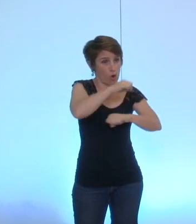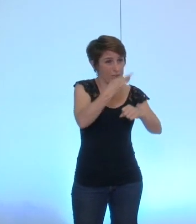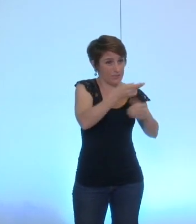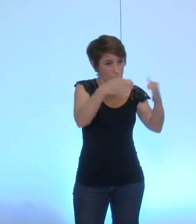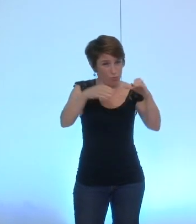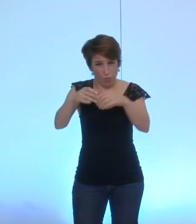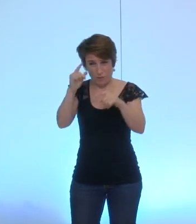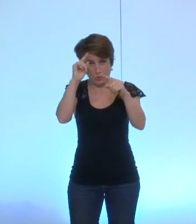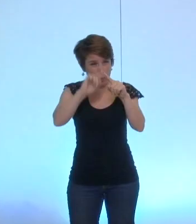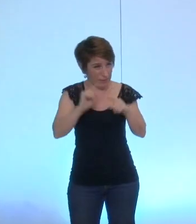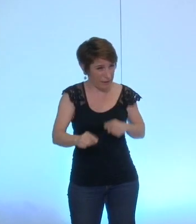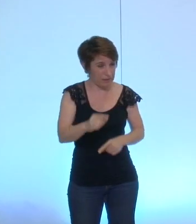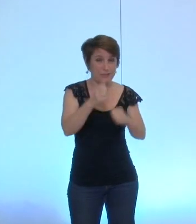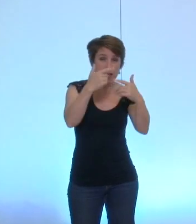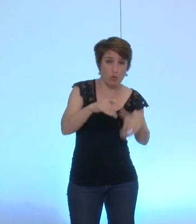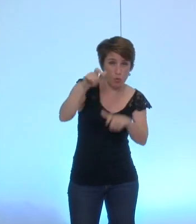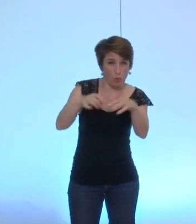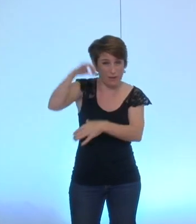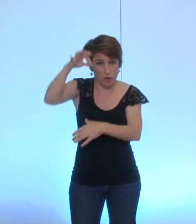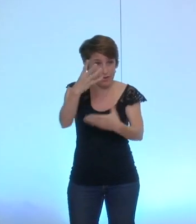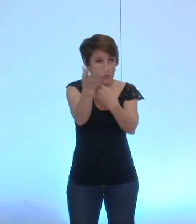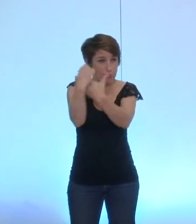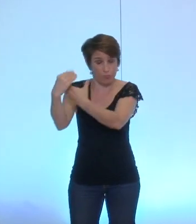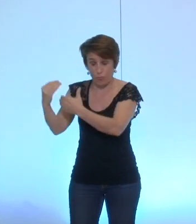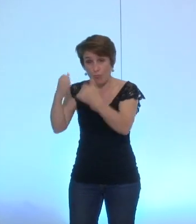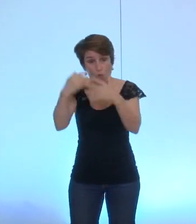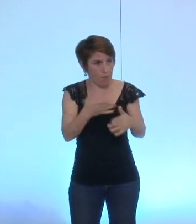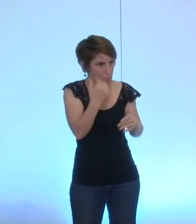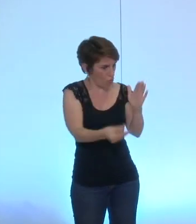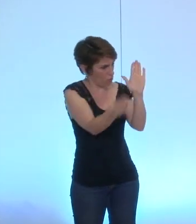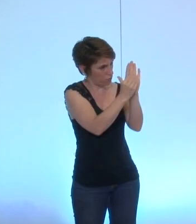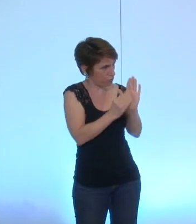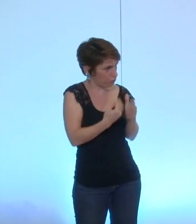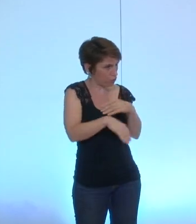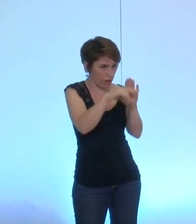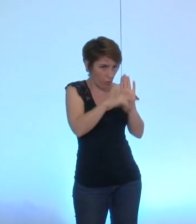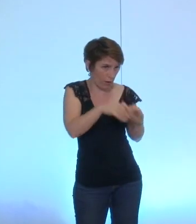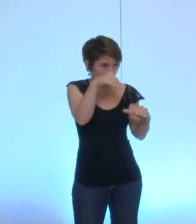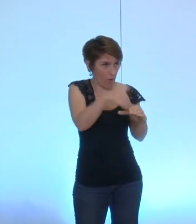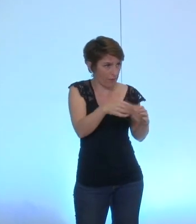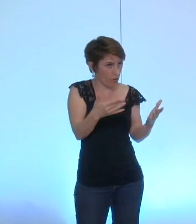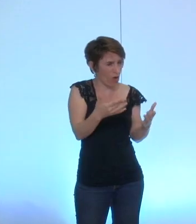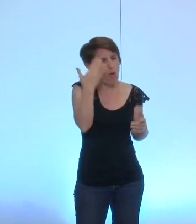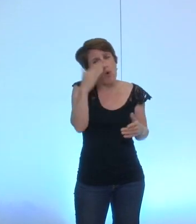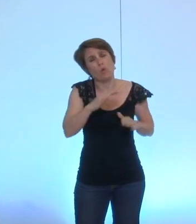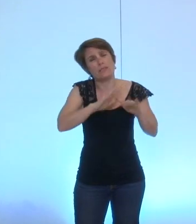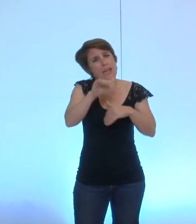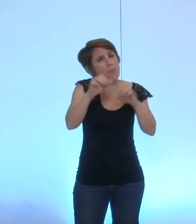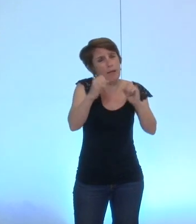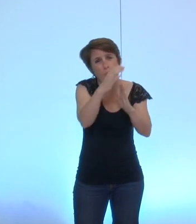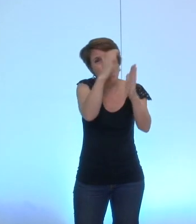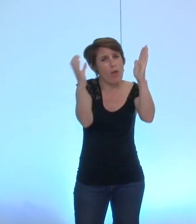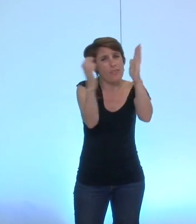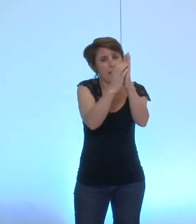le nombre d'élus on sait très bien que ça renvoie à des textes ou à des choses qu'on est capable de mettre en place après par délibération et